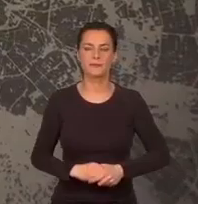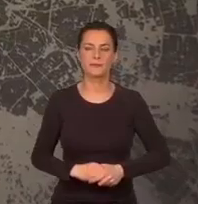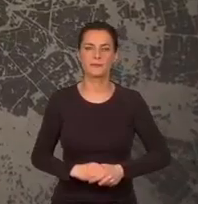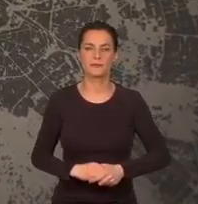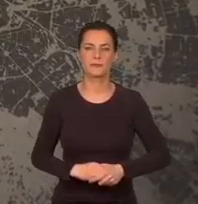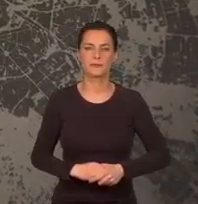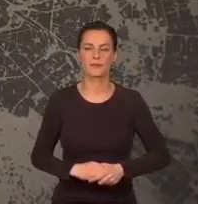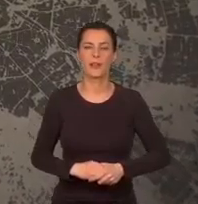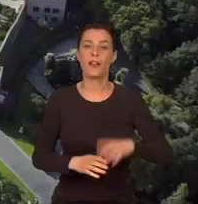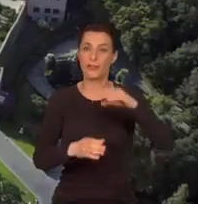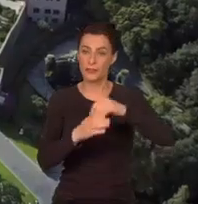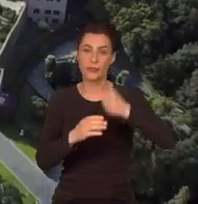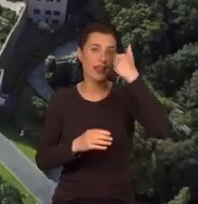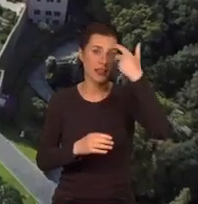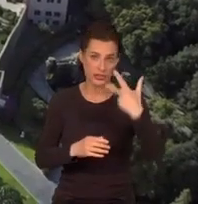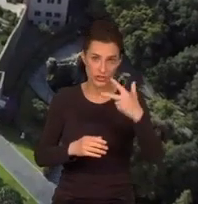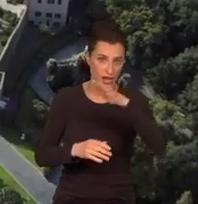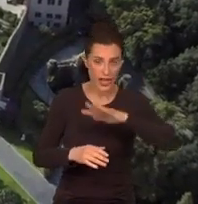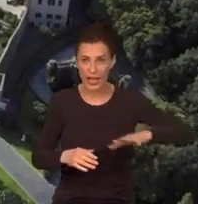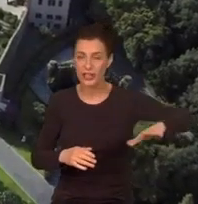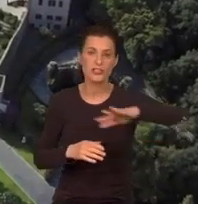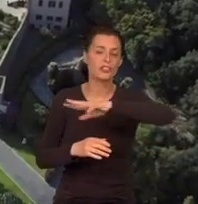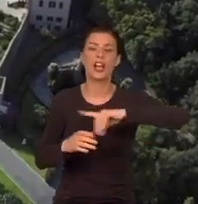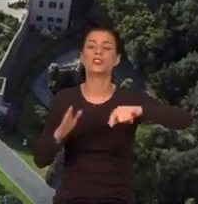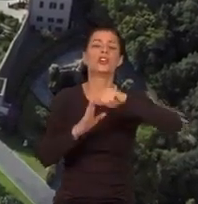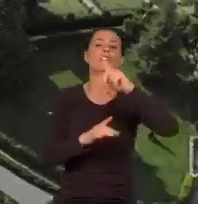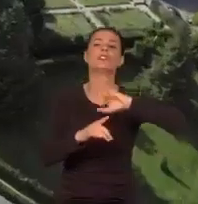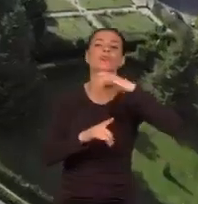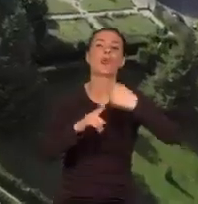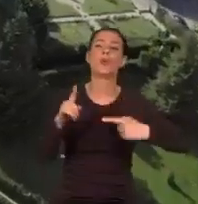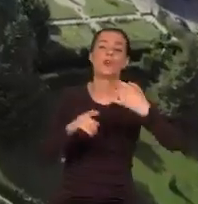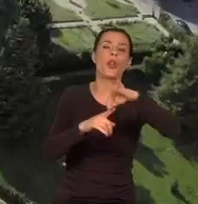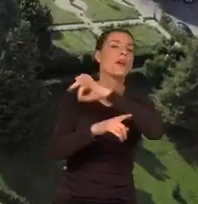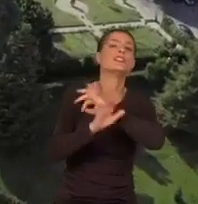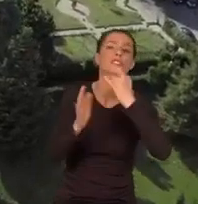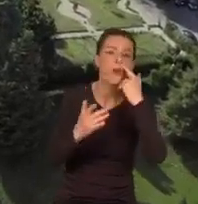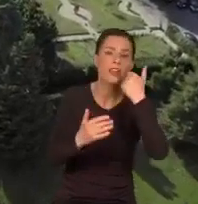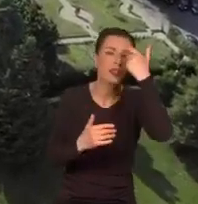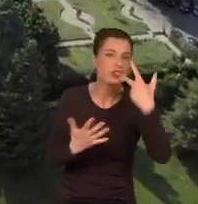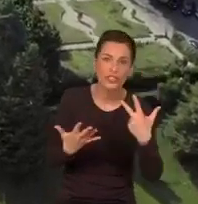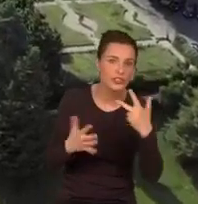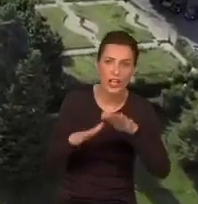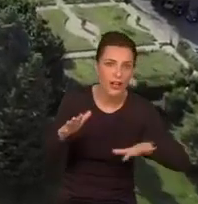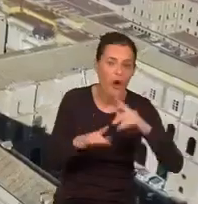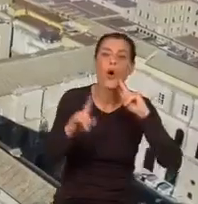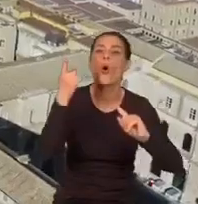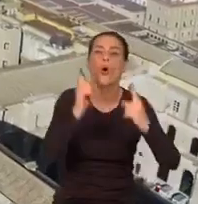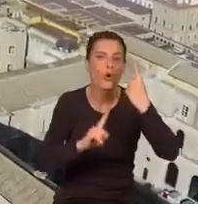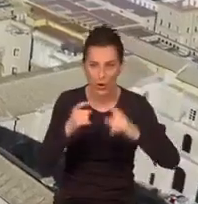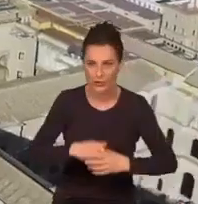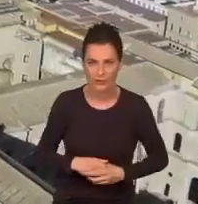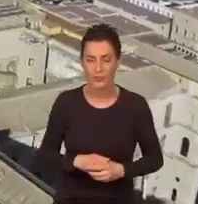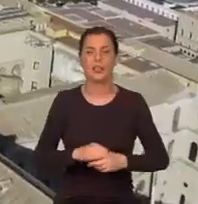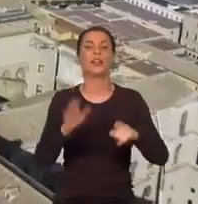Jedną trzecią jego terenu o powierzchni zaledwie pół kilometra kwadratowego zajmują ogrody. Wyjąwszy kilka